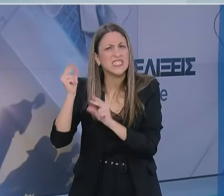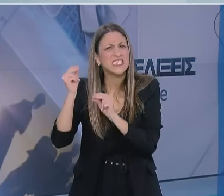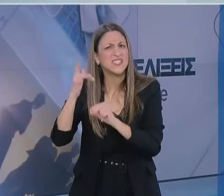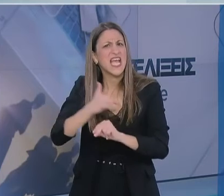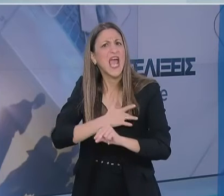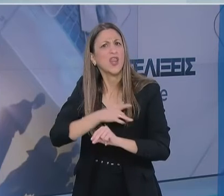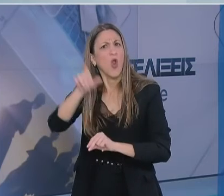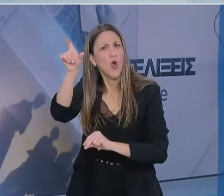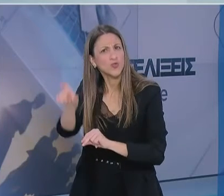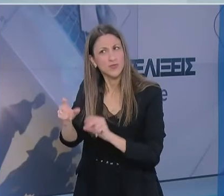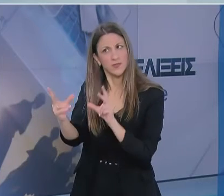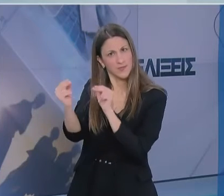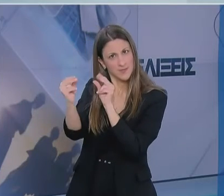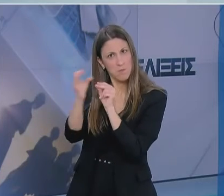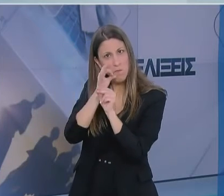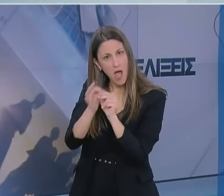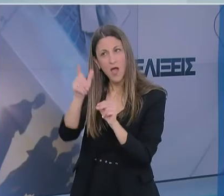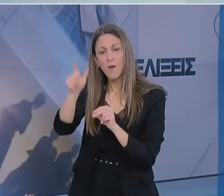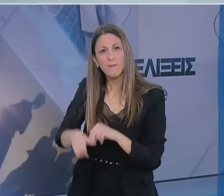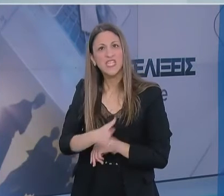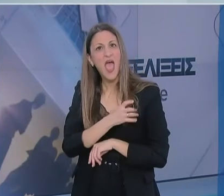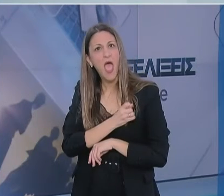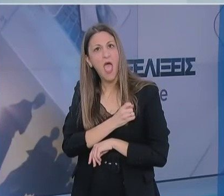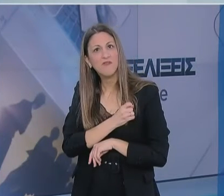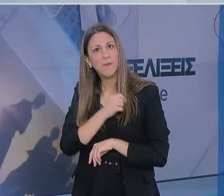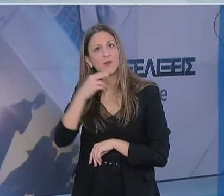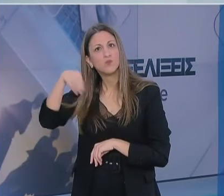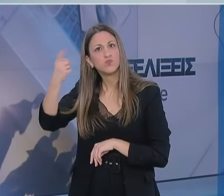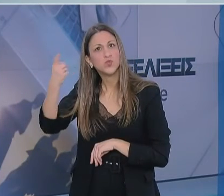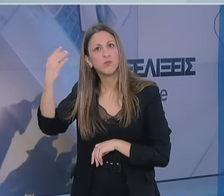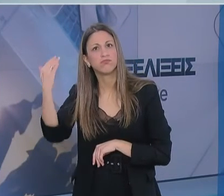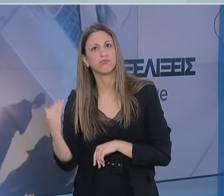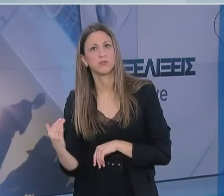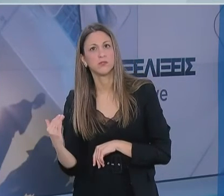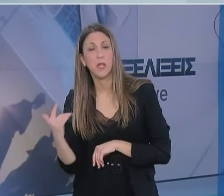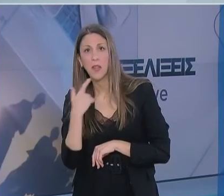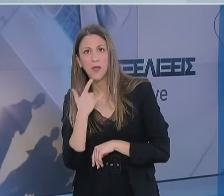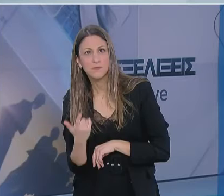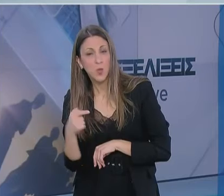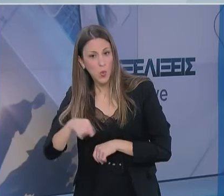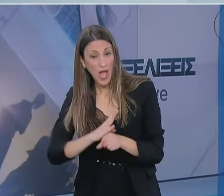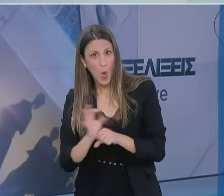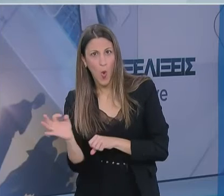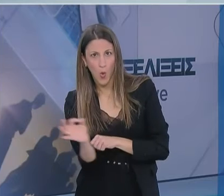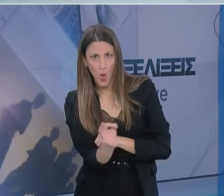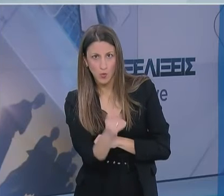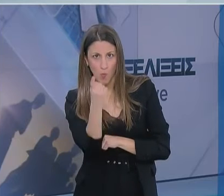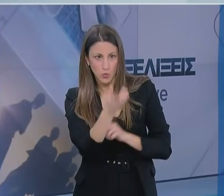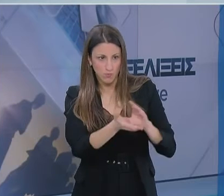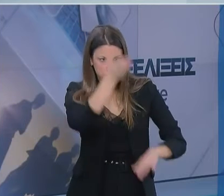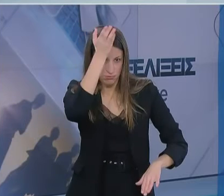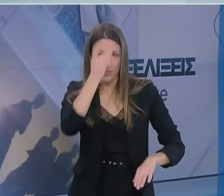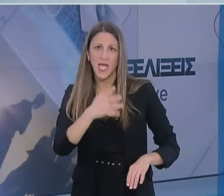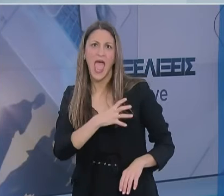καρδιολόγους οι οποίοι μου είπαν ότι δεν βλέπουμε τον αριθμό των εμφραγμάτων που βλέπαμε πριν την επιδημία του κορονοϊού. Και